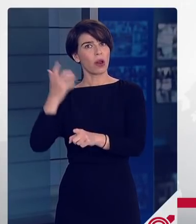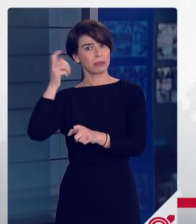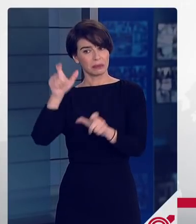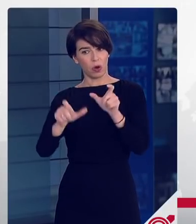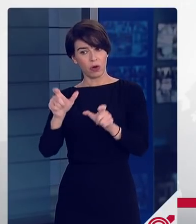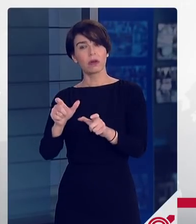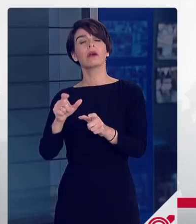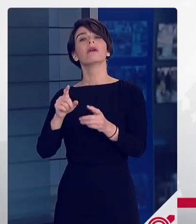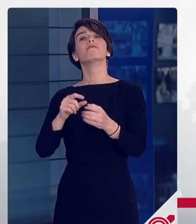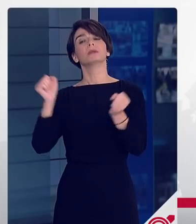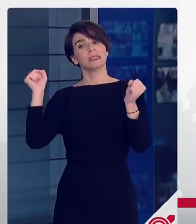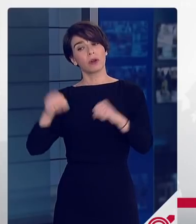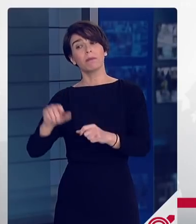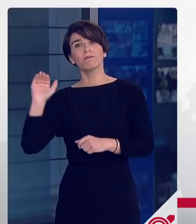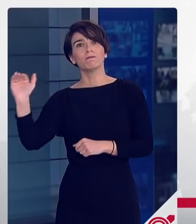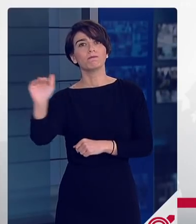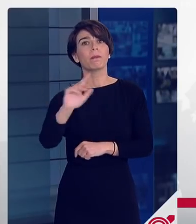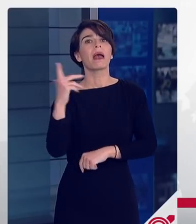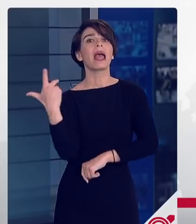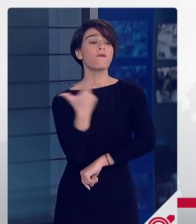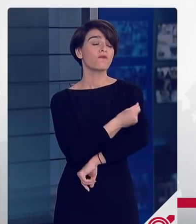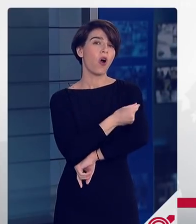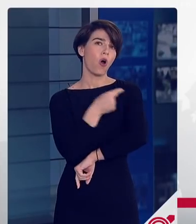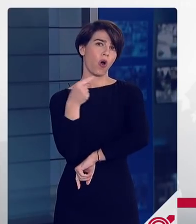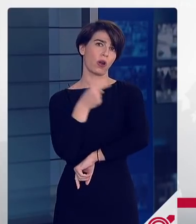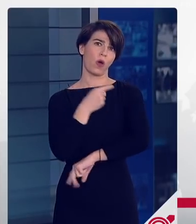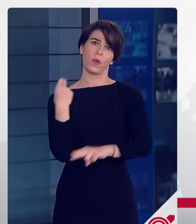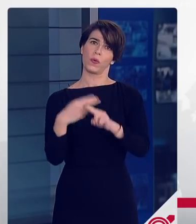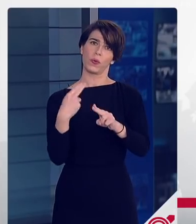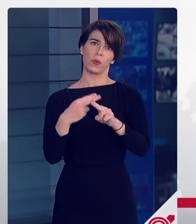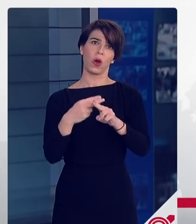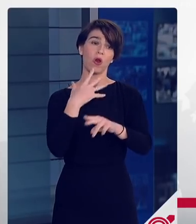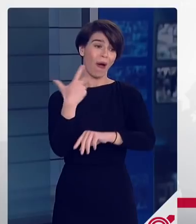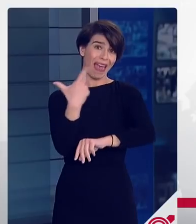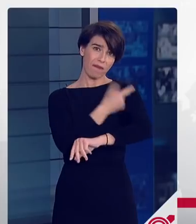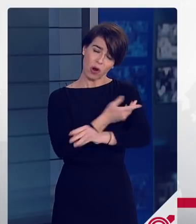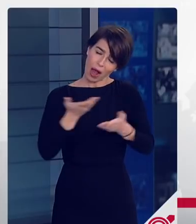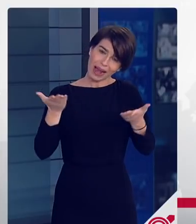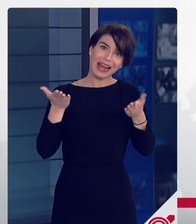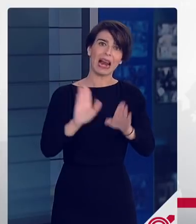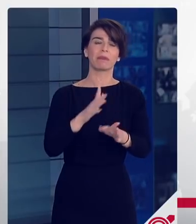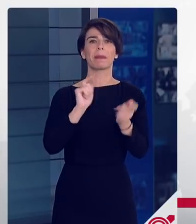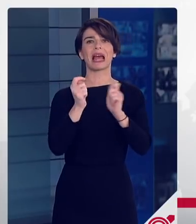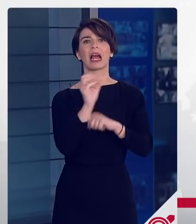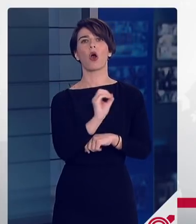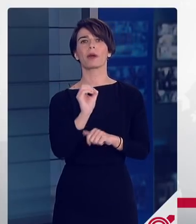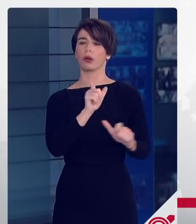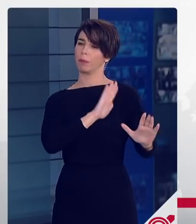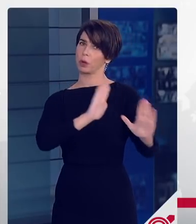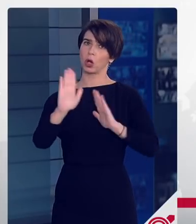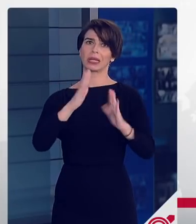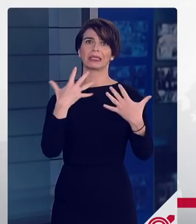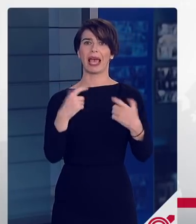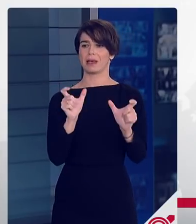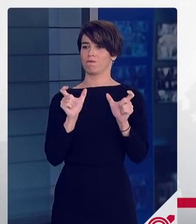πολίτες να εμβολιαστούν, διότι ο εμβολιασμός καλύπτει τους πολίτες από τη μετάλλαξη όμικρων και